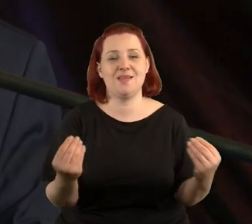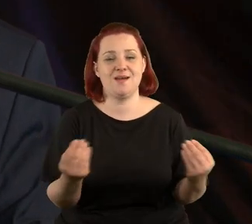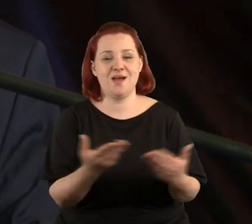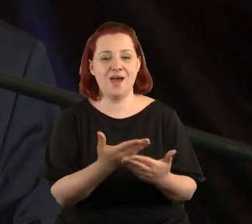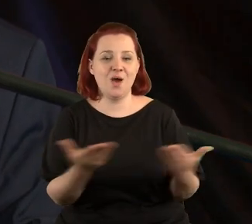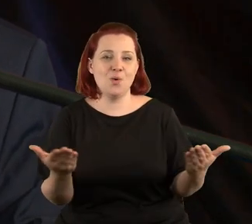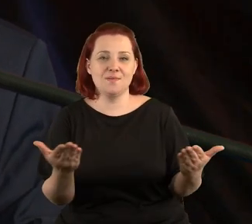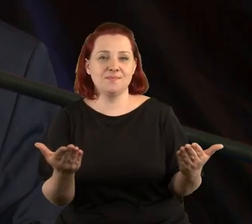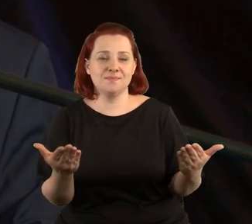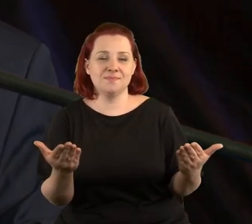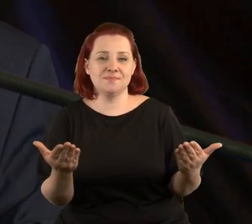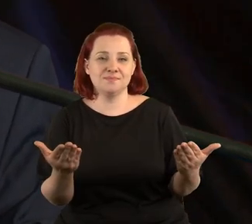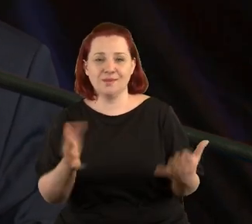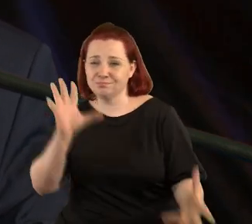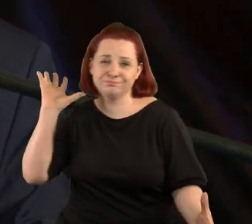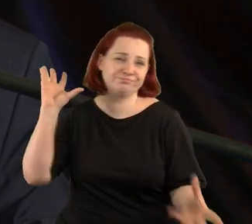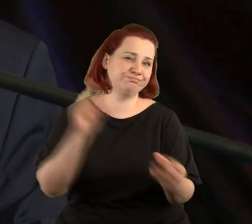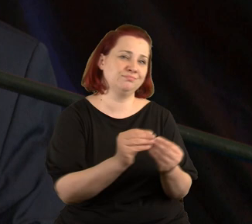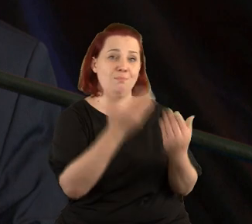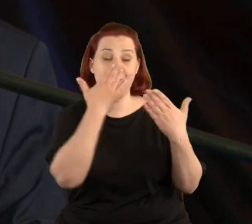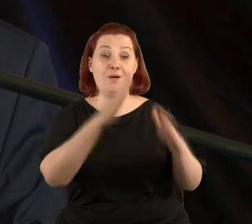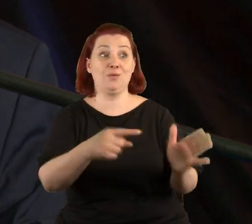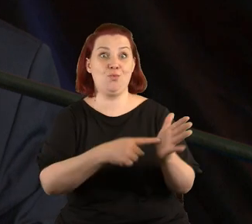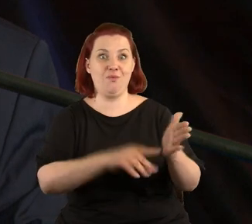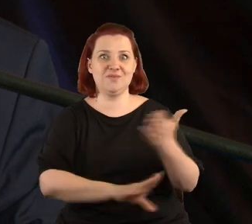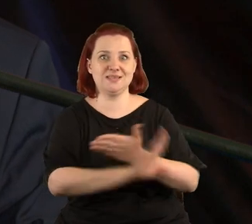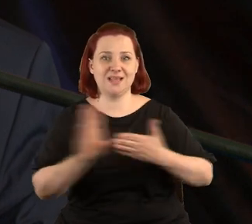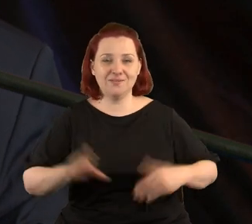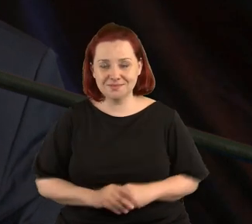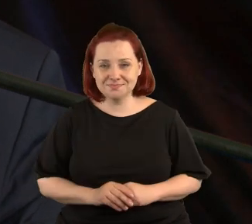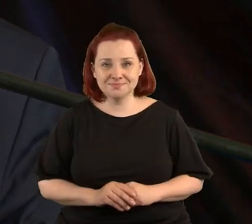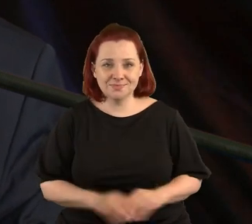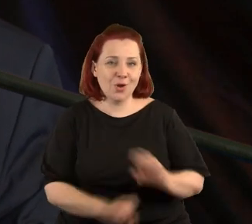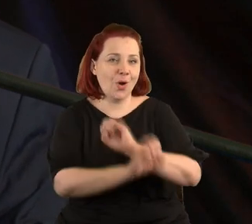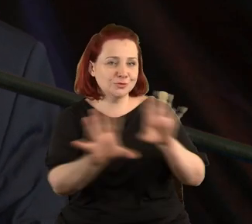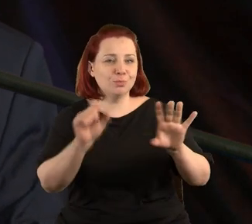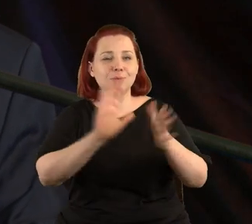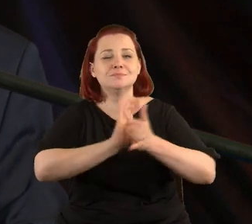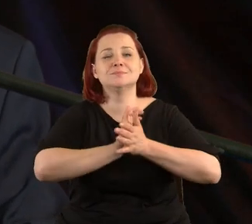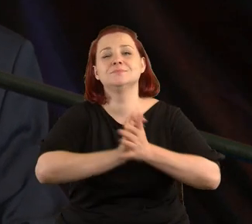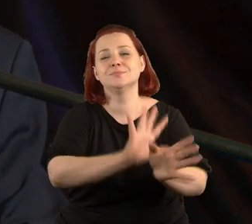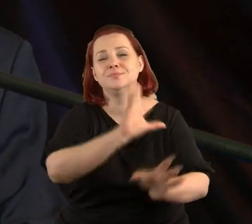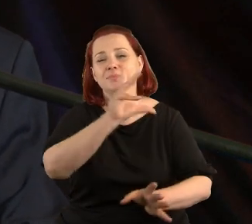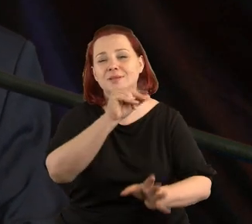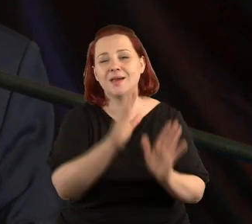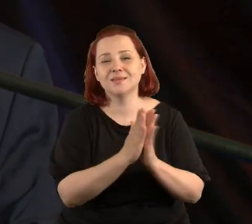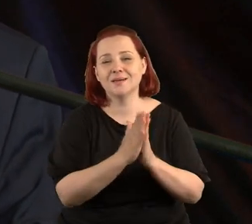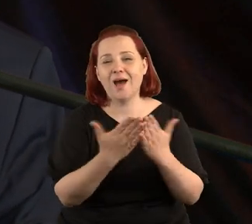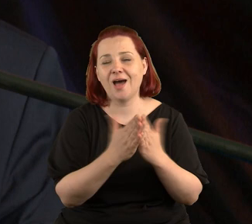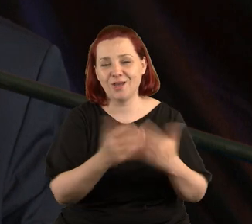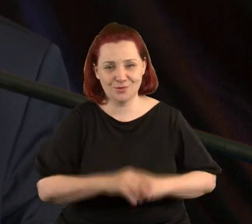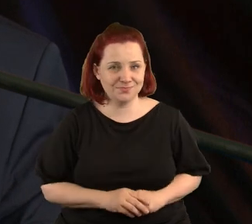dorobkiem na takiej wystawie. Oczywiście jest wydany piękny katalog. proszę Państwa,